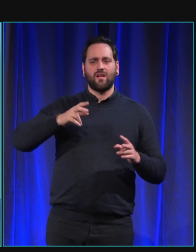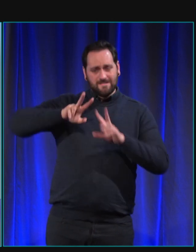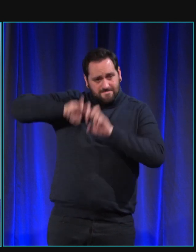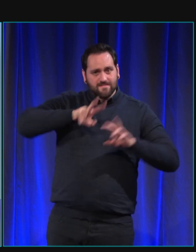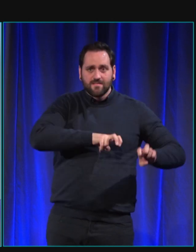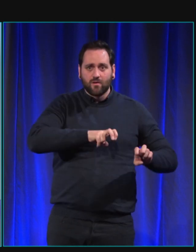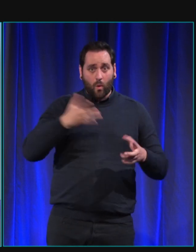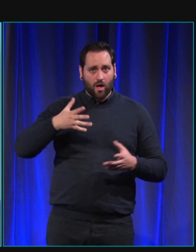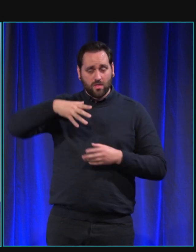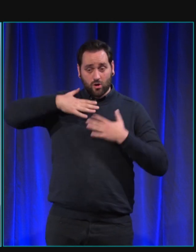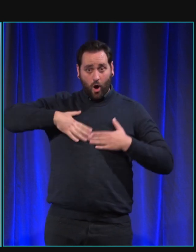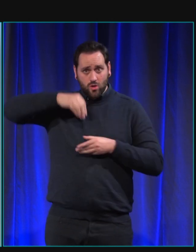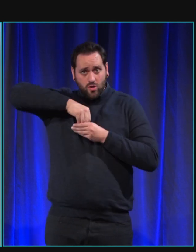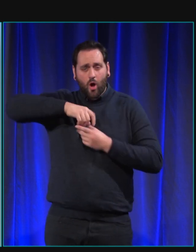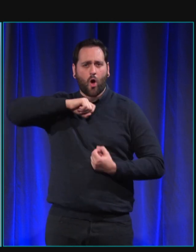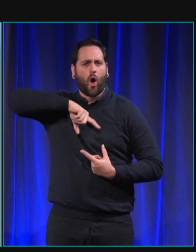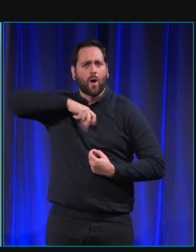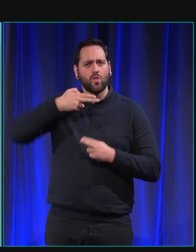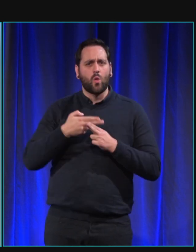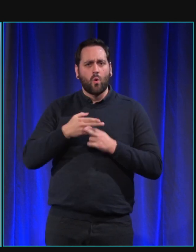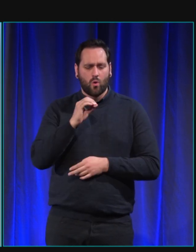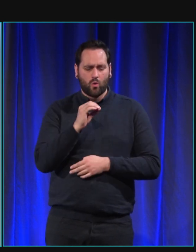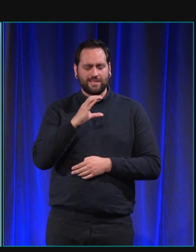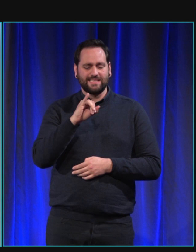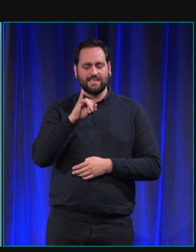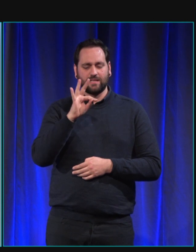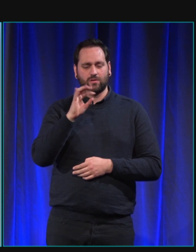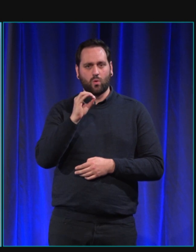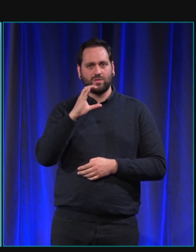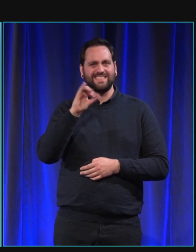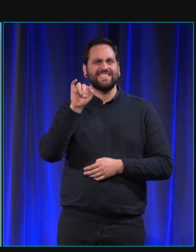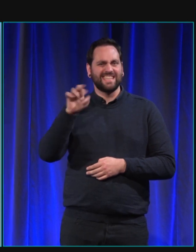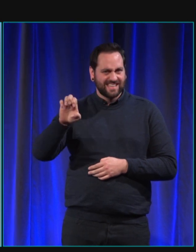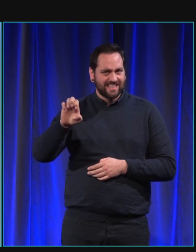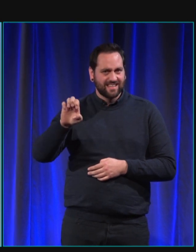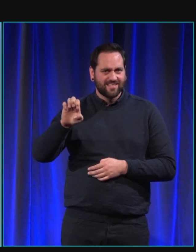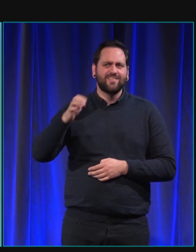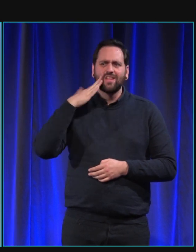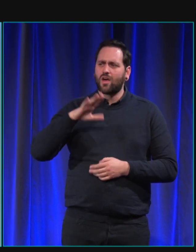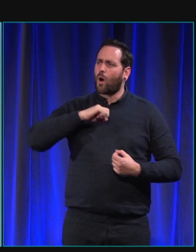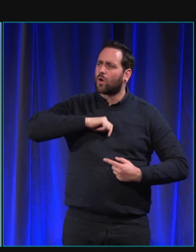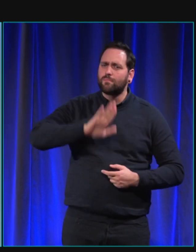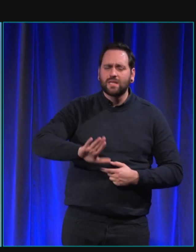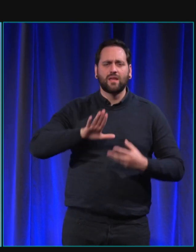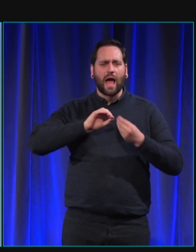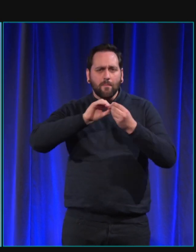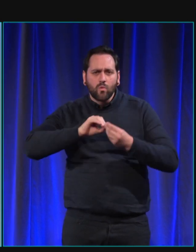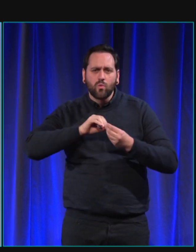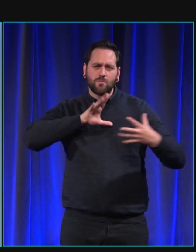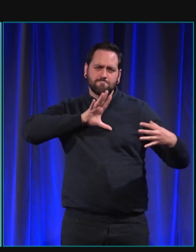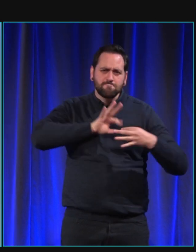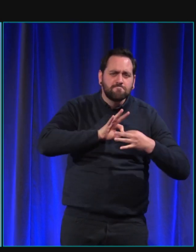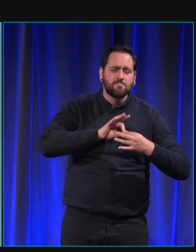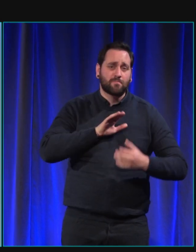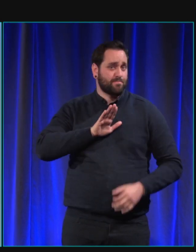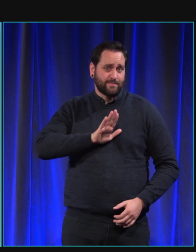l'ocytocine, qui est l'hormone communément appelée l'hormone de l'amour ou de l'attachement. C'est une hormone